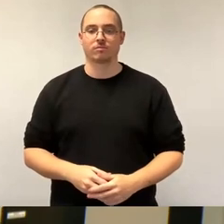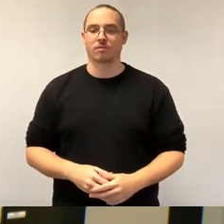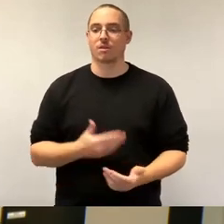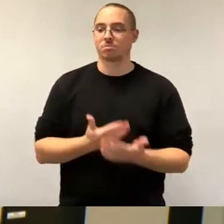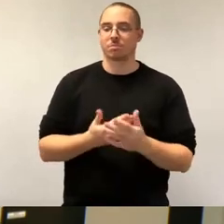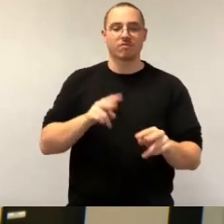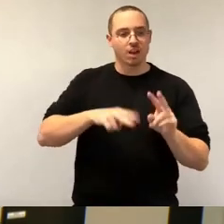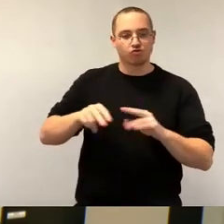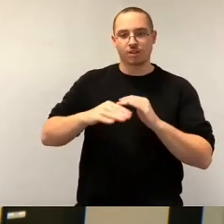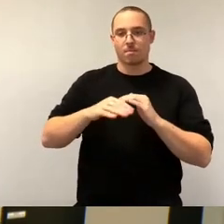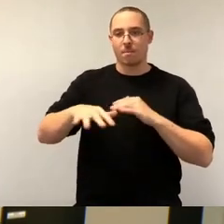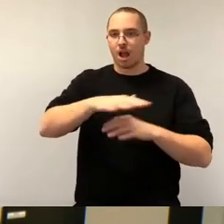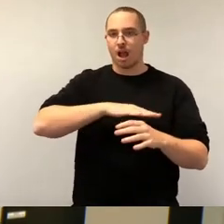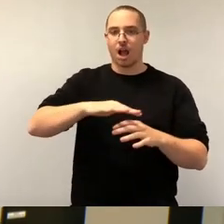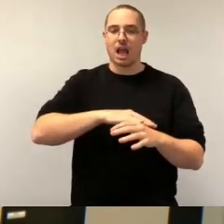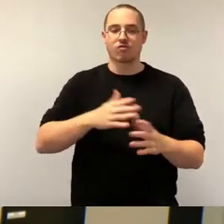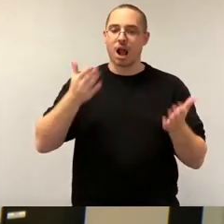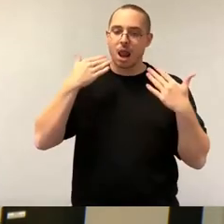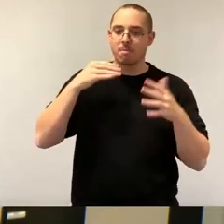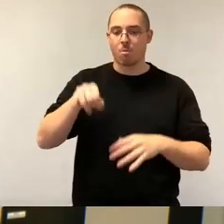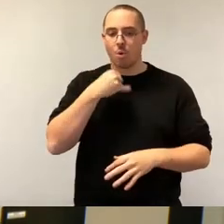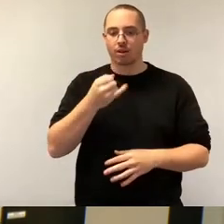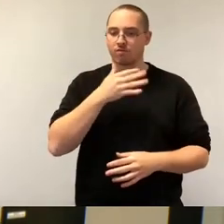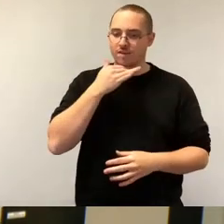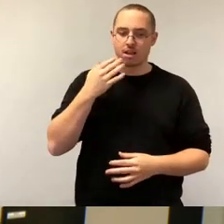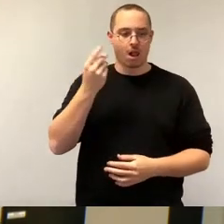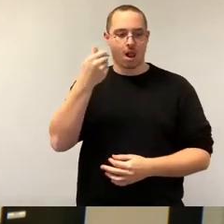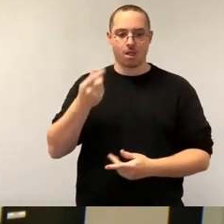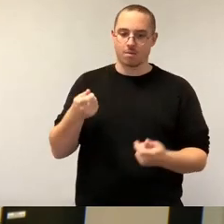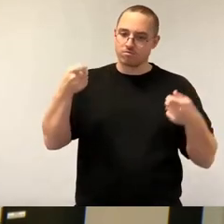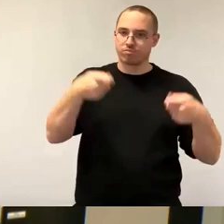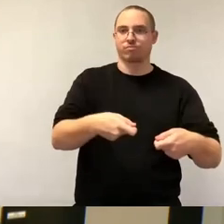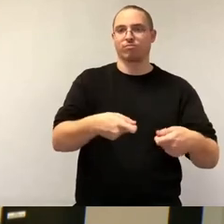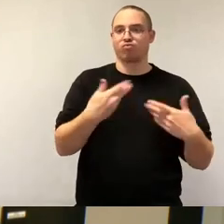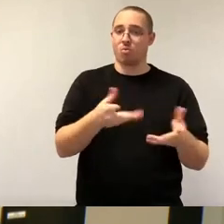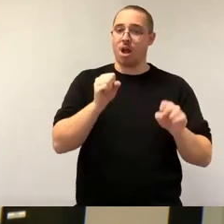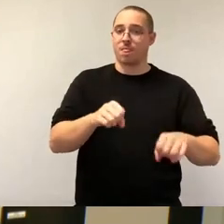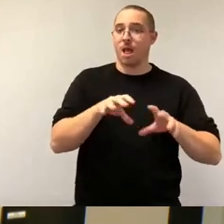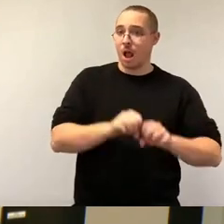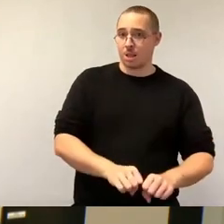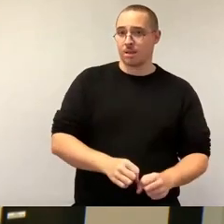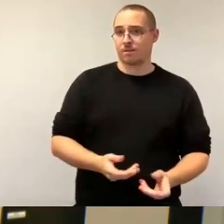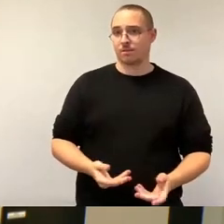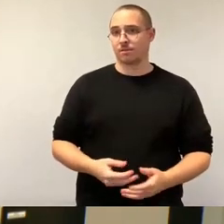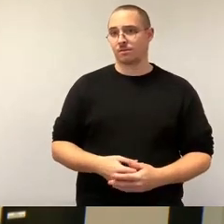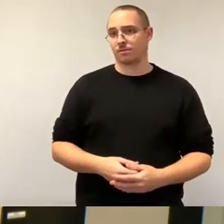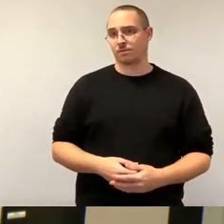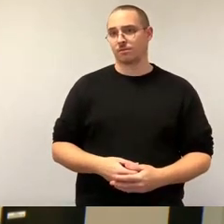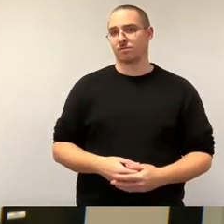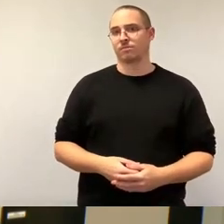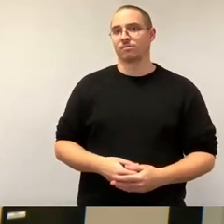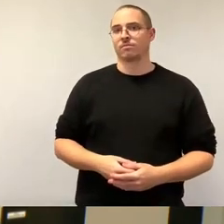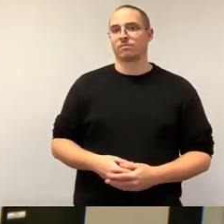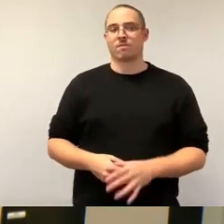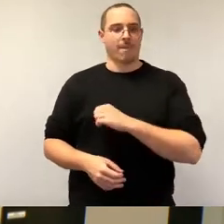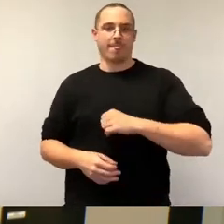Das wird sich auch fragen, ob wir das alle so heben können. Die Situation, was von der Linke wie reflexartig kommt, da müssen